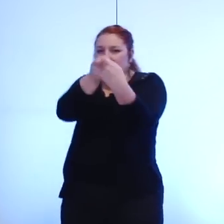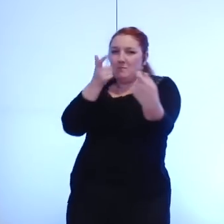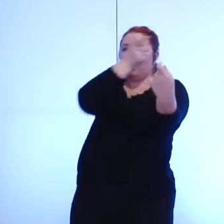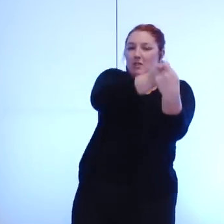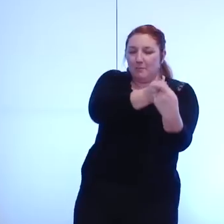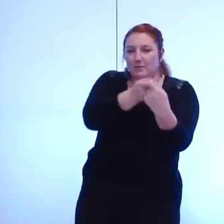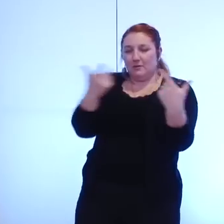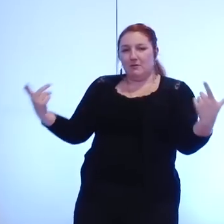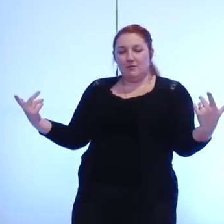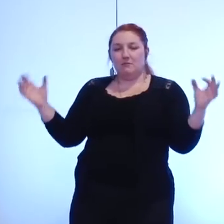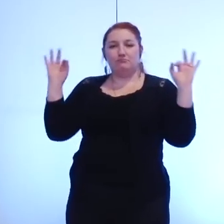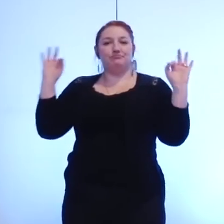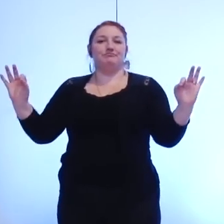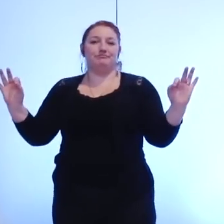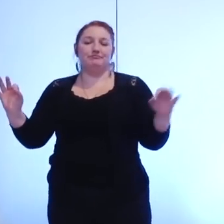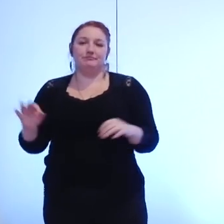enfin